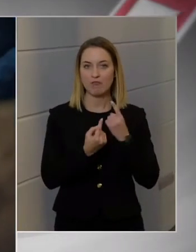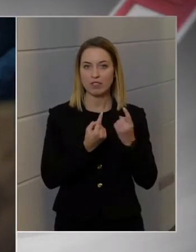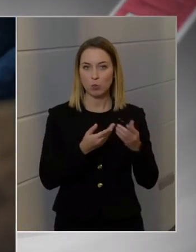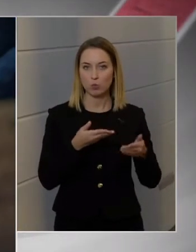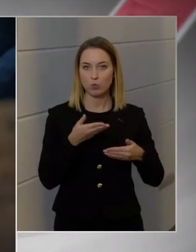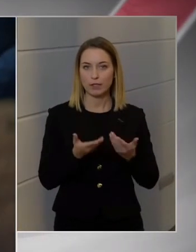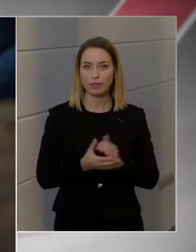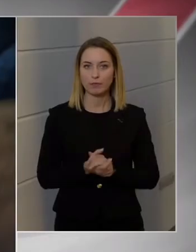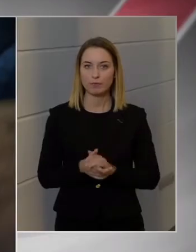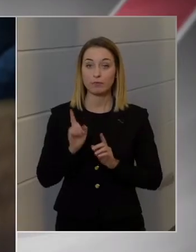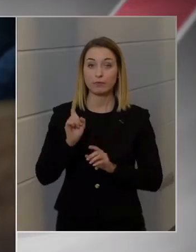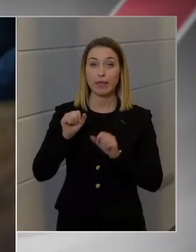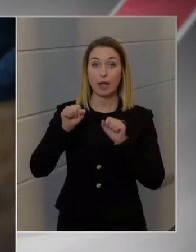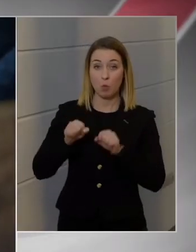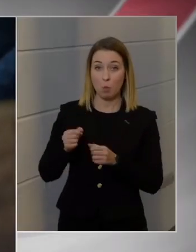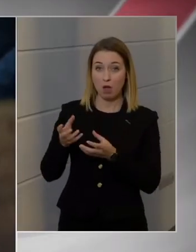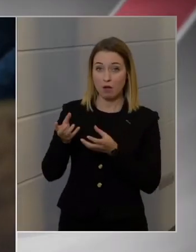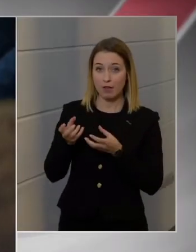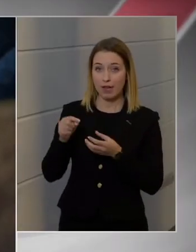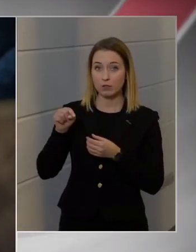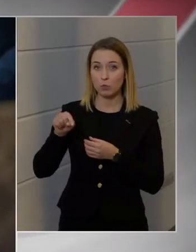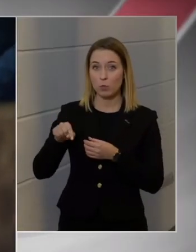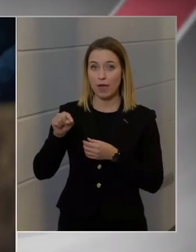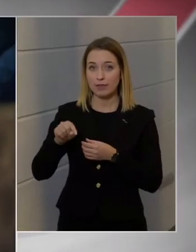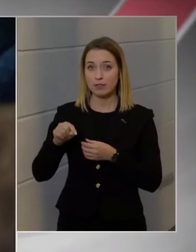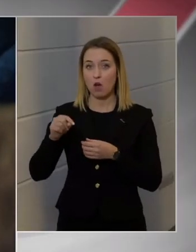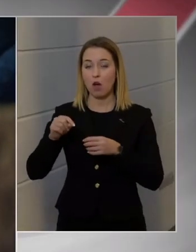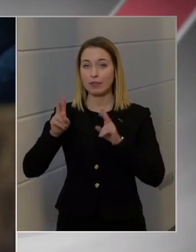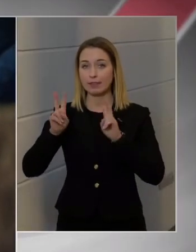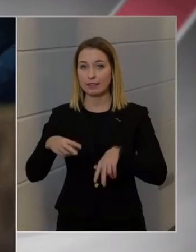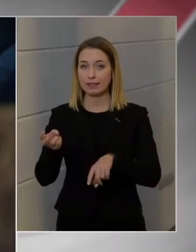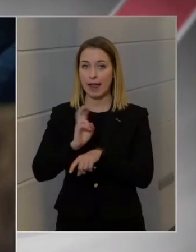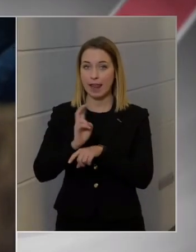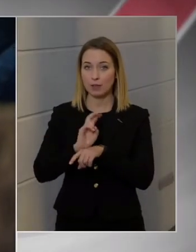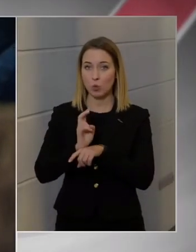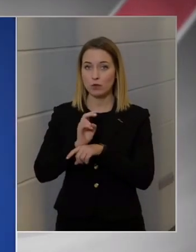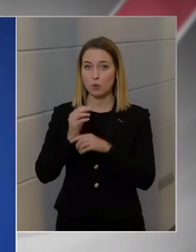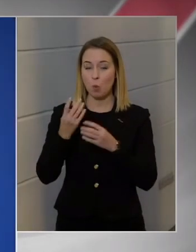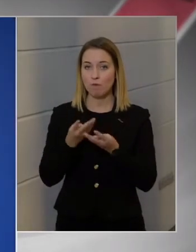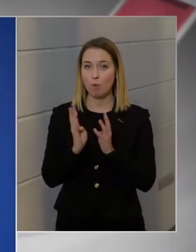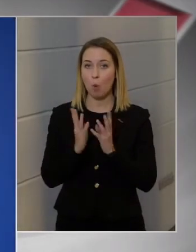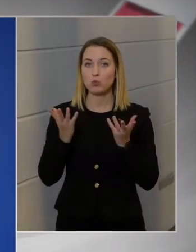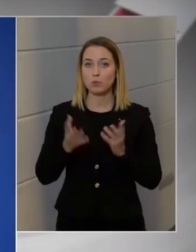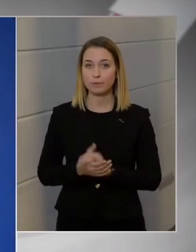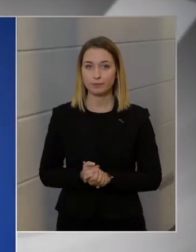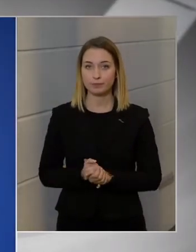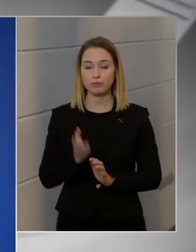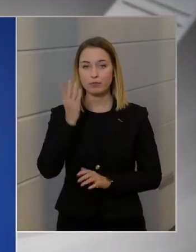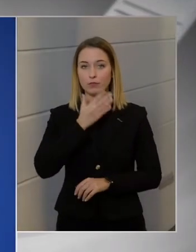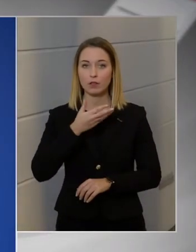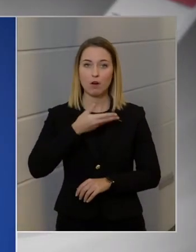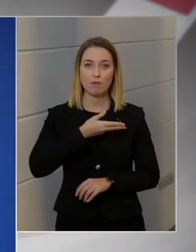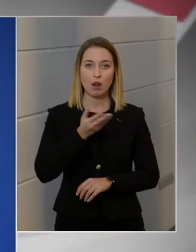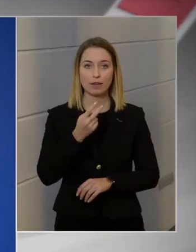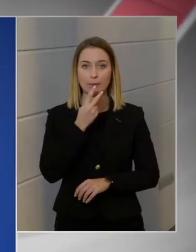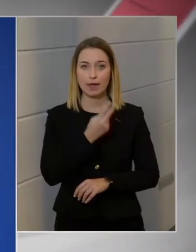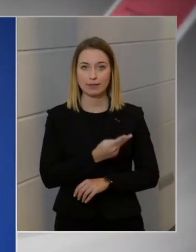De komolyan vehető majd ez a tény ellenőrző fórum? Tehát, ha valaki megnézi